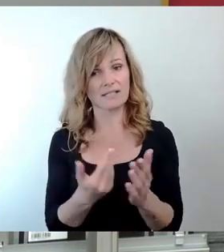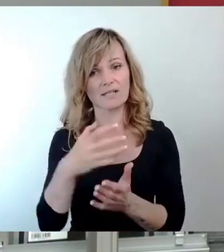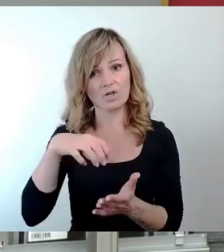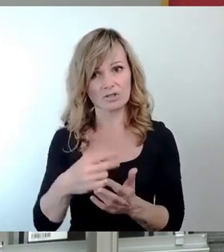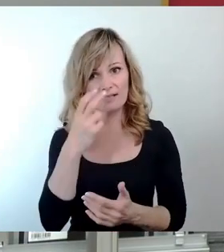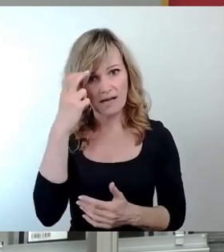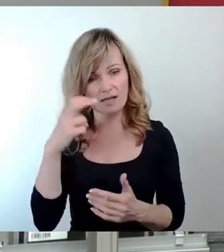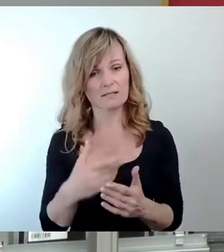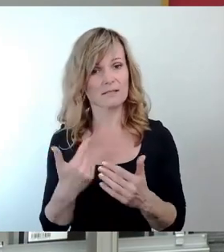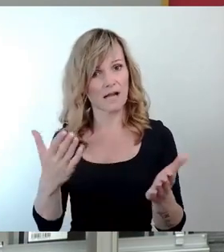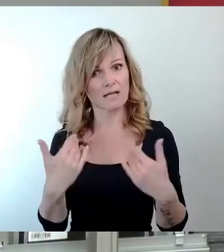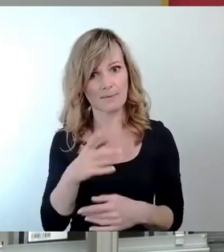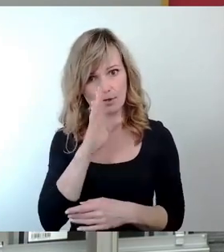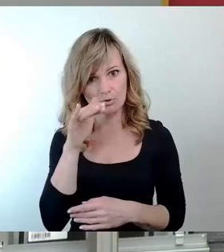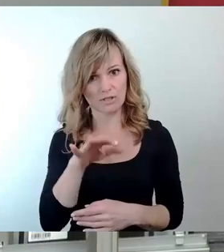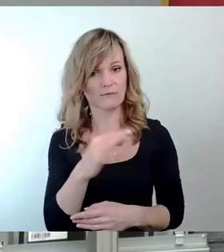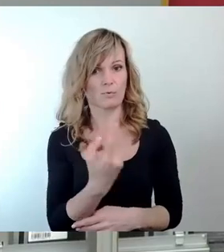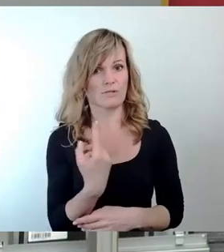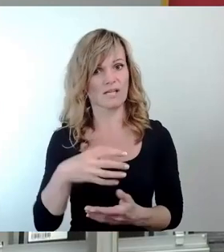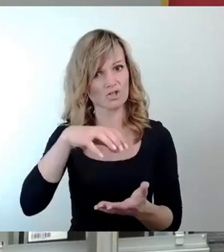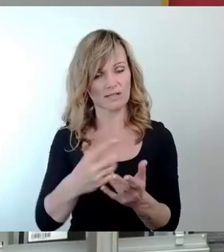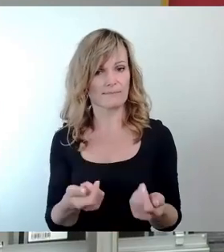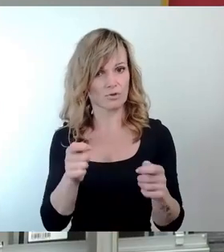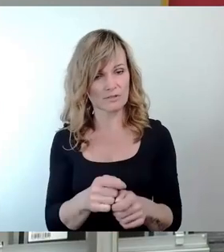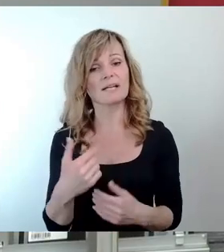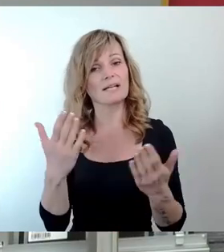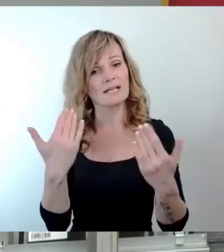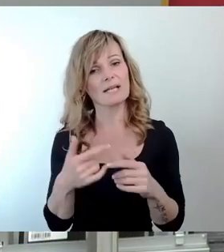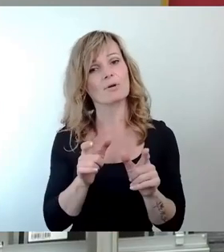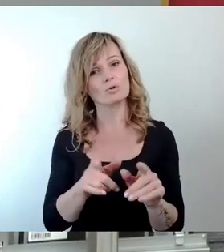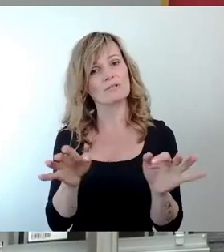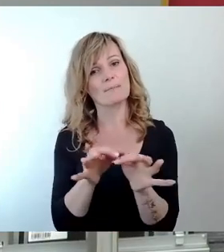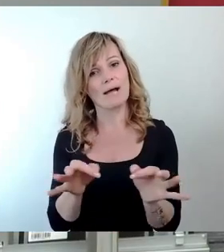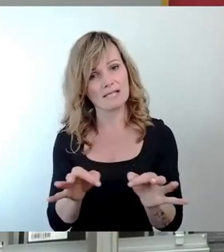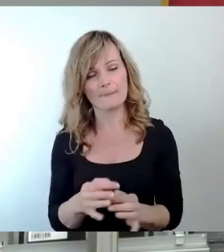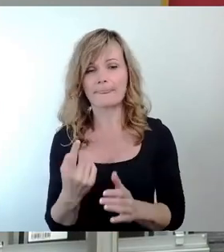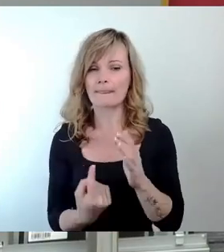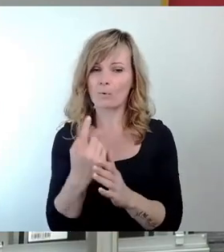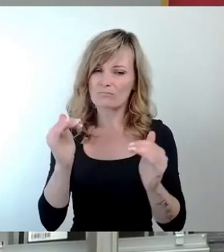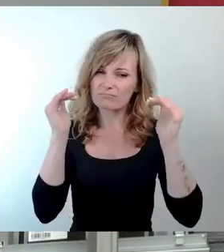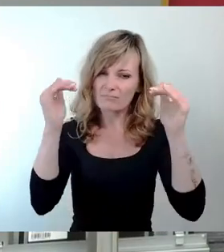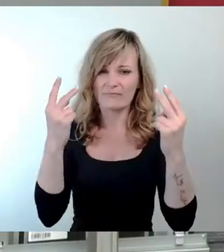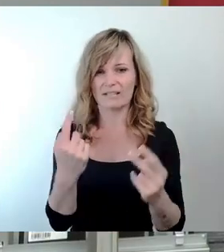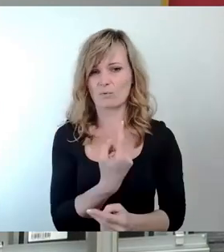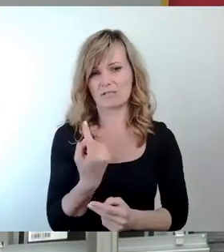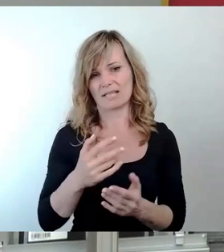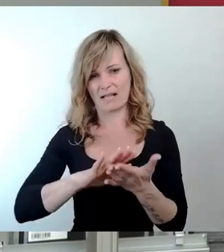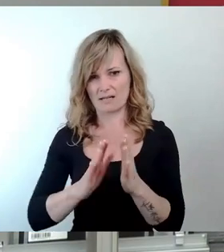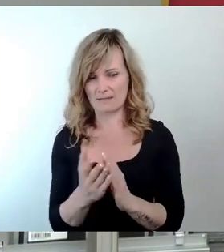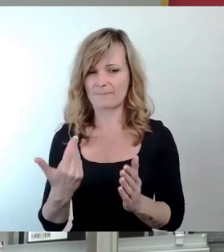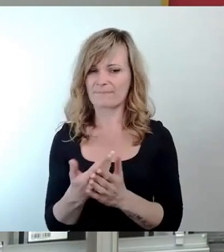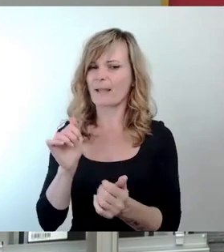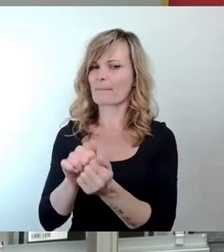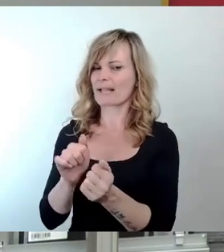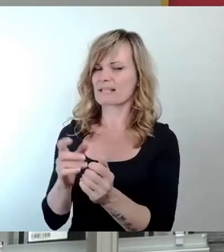Klimanotstand für unsere Stadt beschlossen und Klimaschutzmaßnahmen zur höchsten Priorität des städtischen Handelns erkoren. Glaubt man den Pressemeldungen, jagen